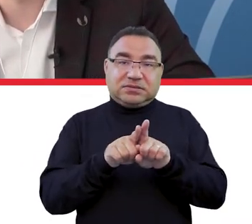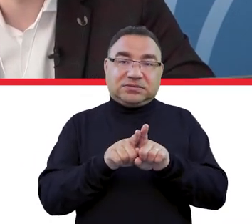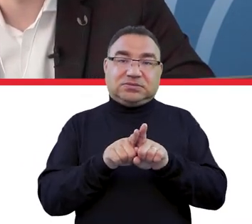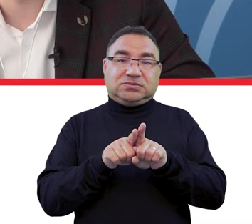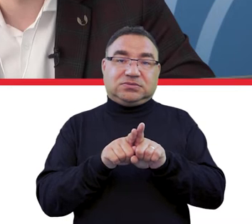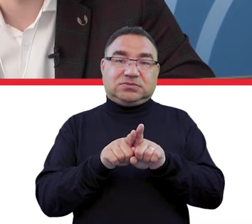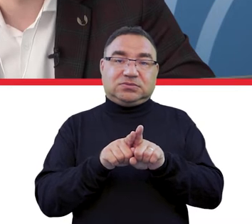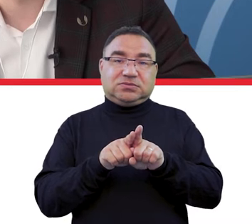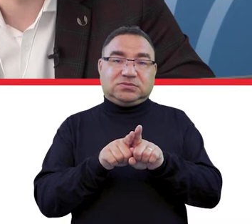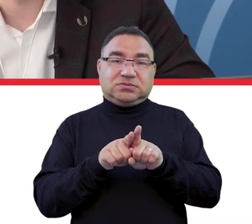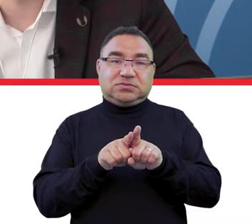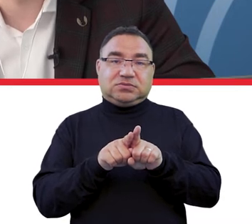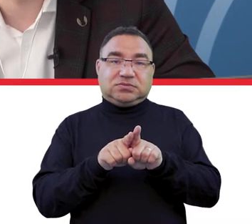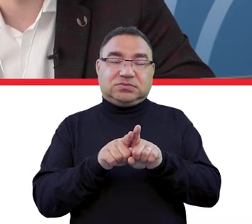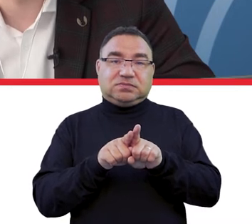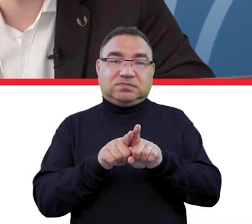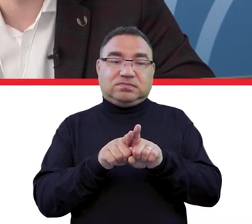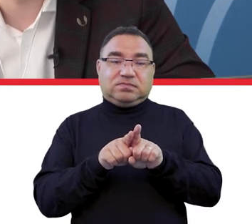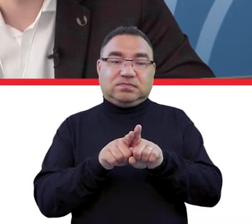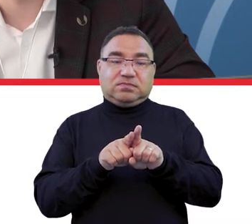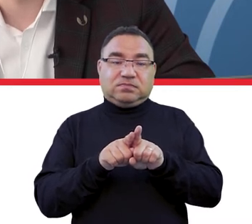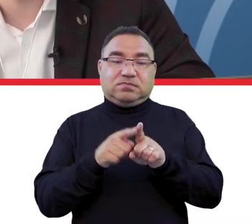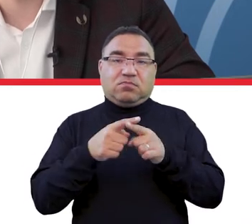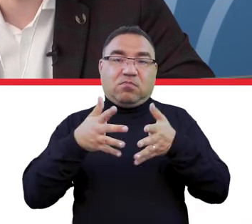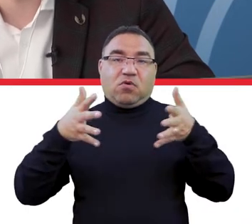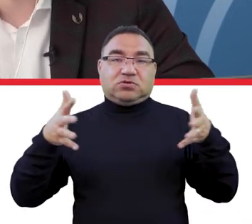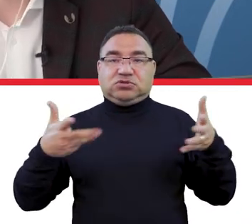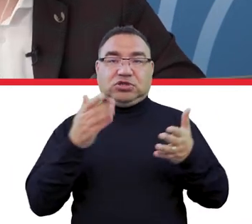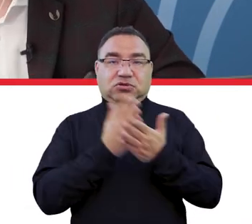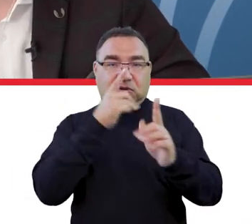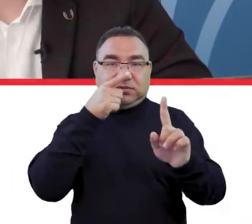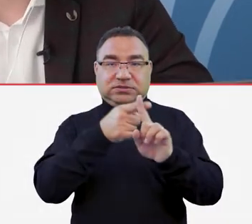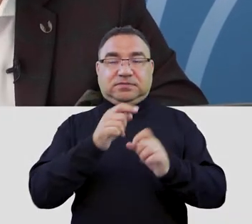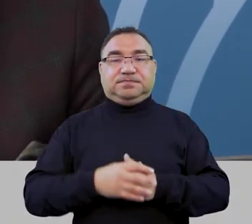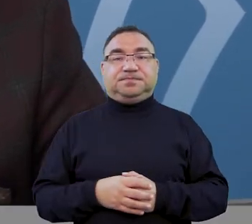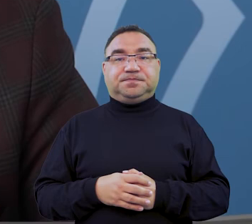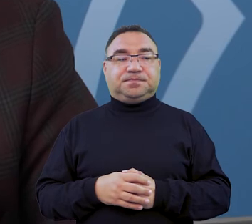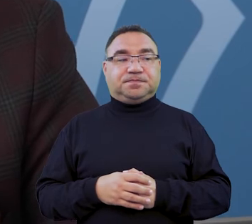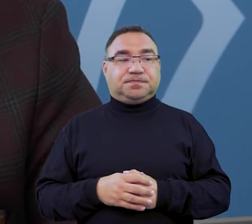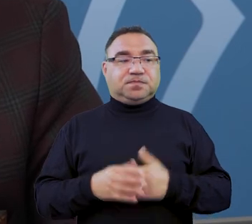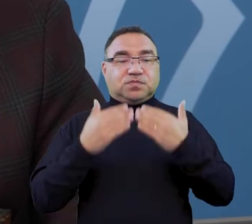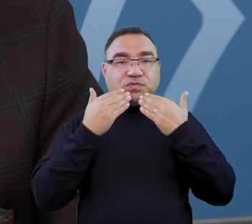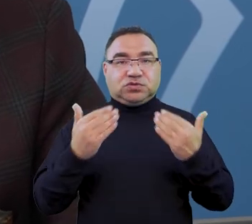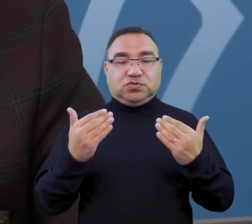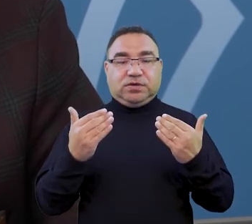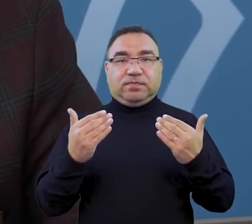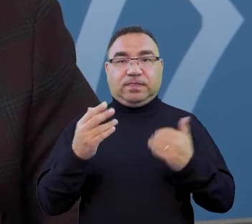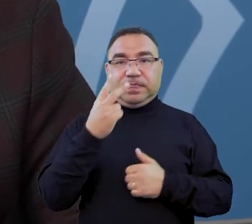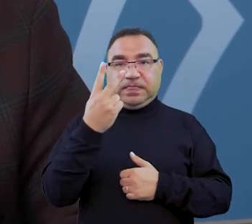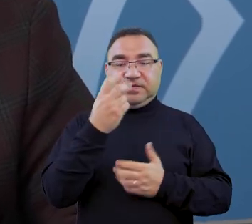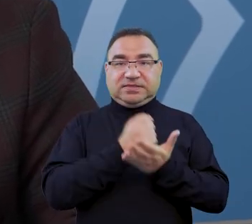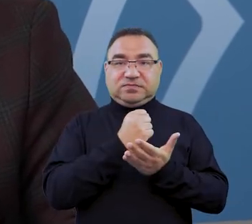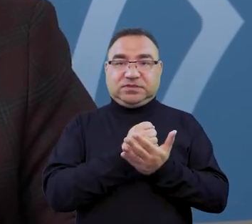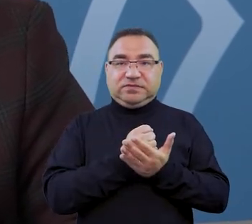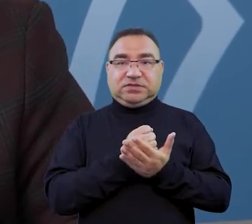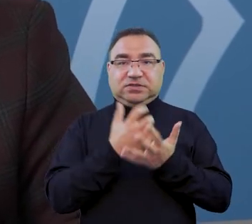rozwiązania zaczynają się poszerzać. Dziękuję bardzo. Tutaj padły dwie niezwykle ważne